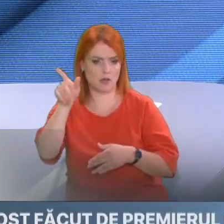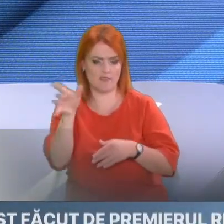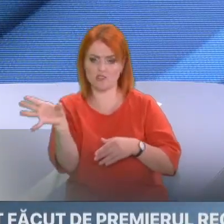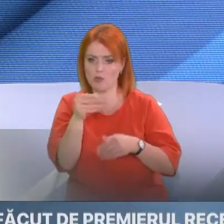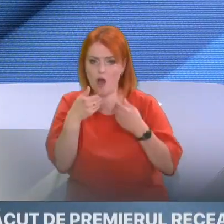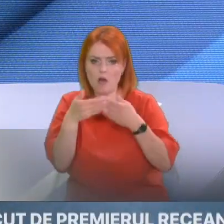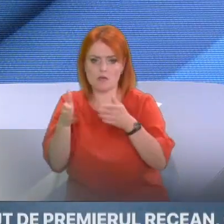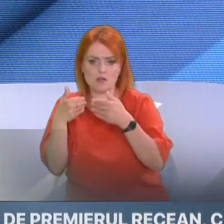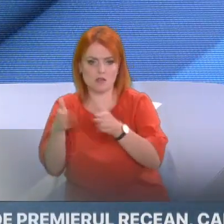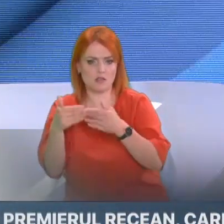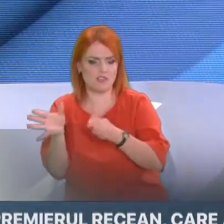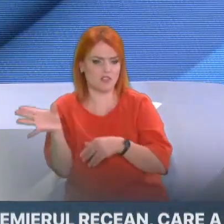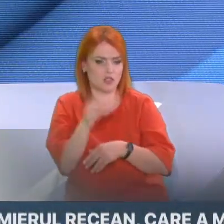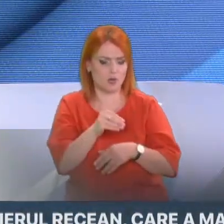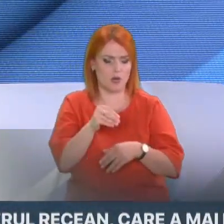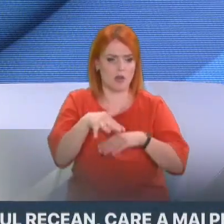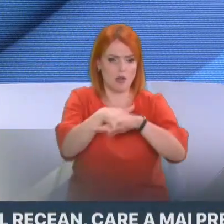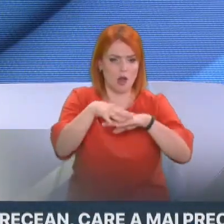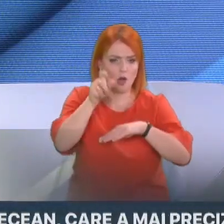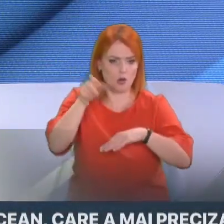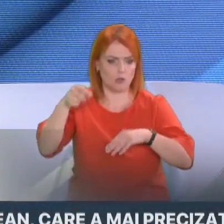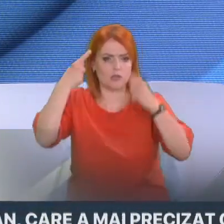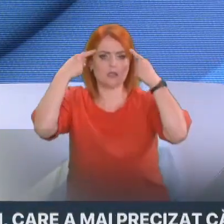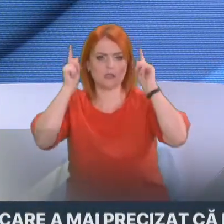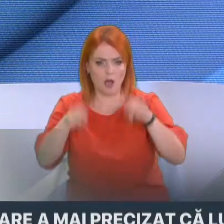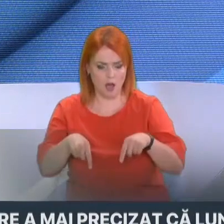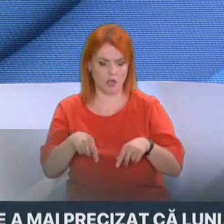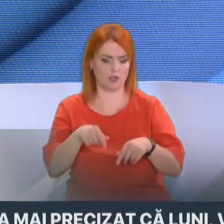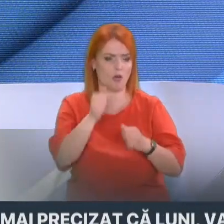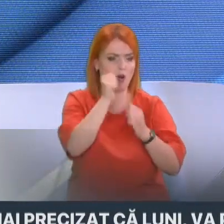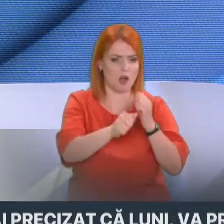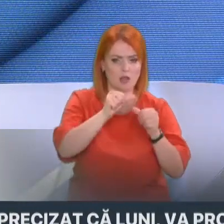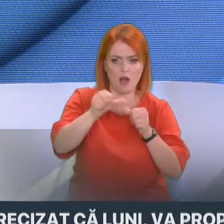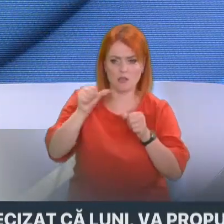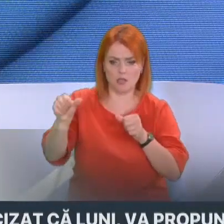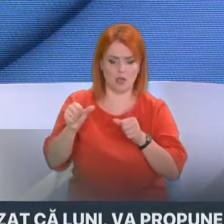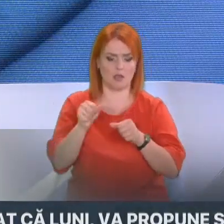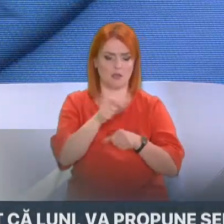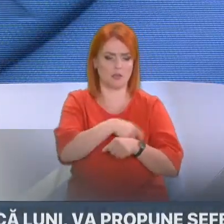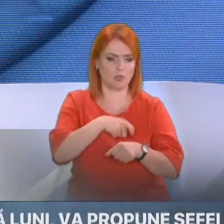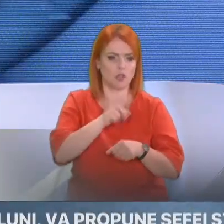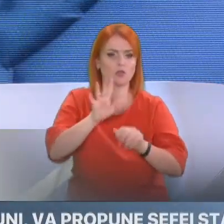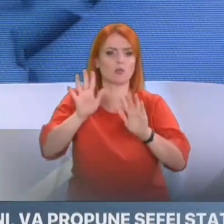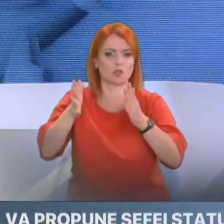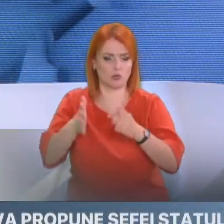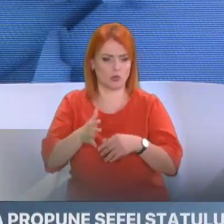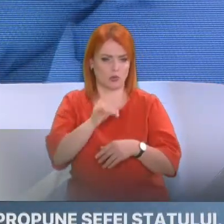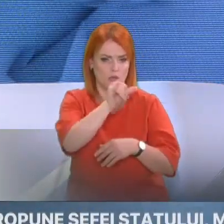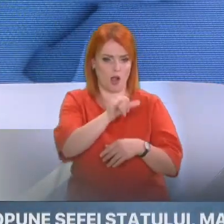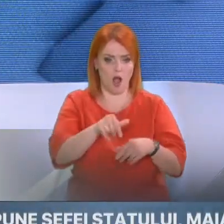a lucrurilor internul de partid. Ne așteptăm că și pe acest domeniu, se vor produce schimbări. Cel puțin acum, la